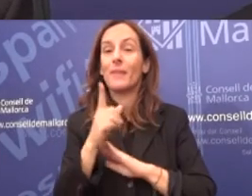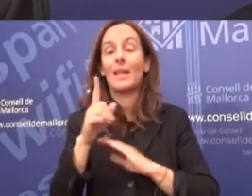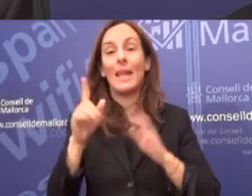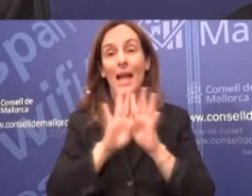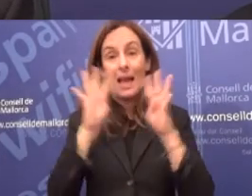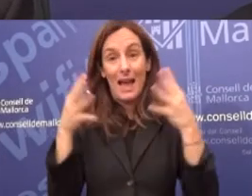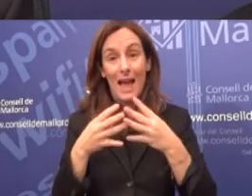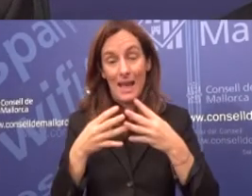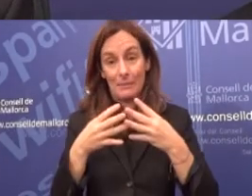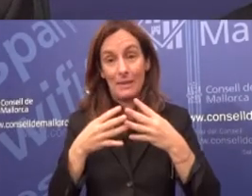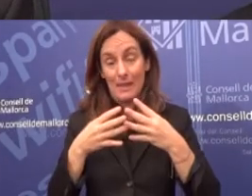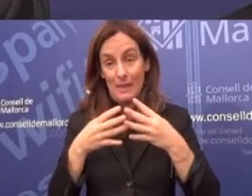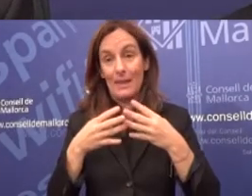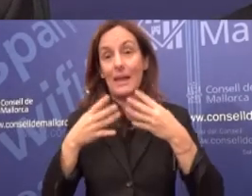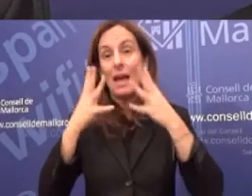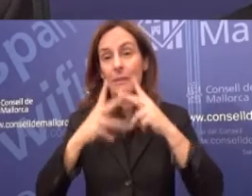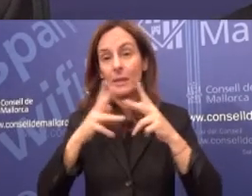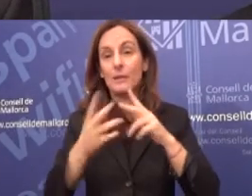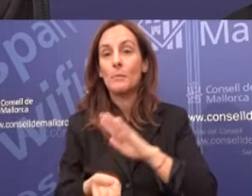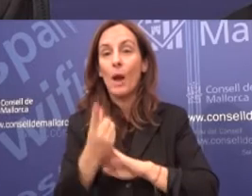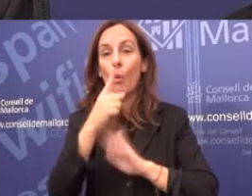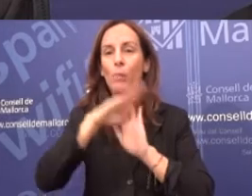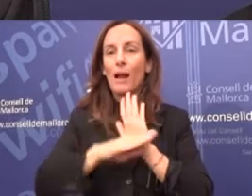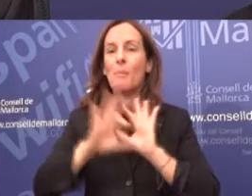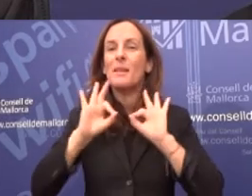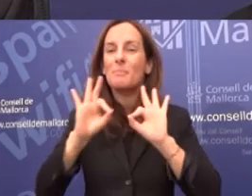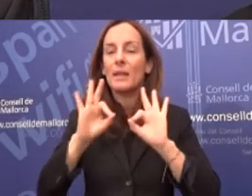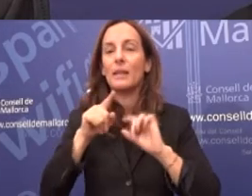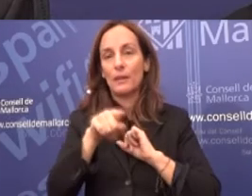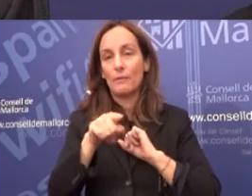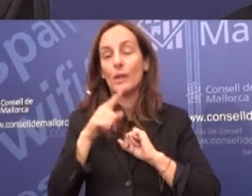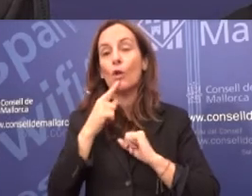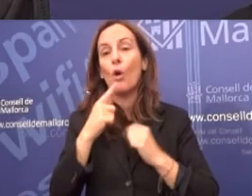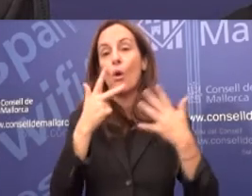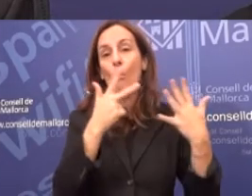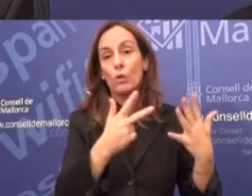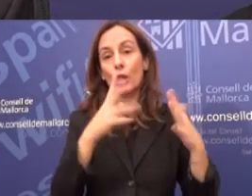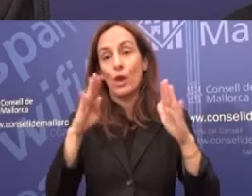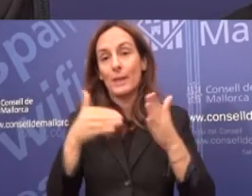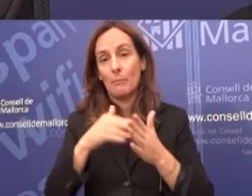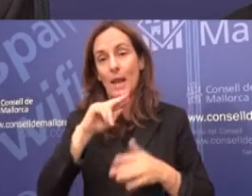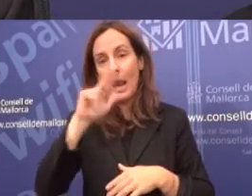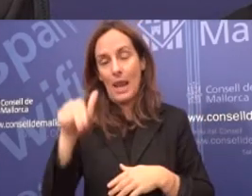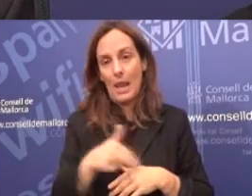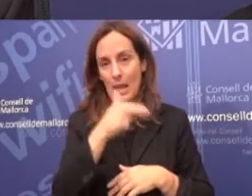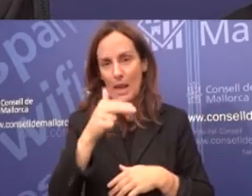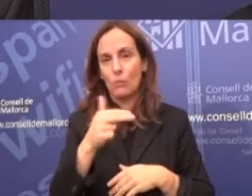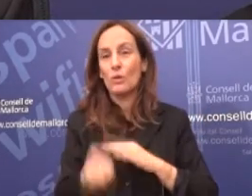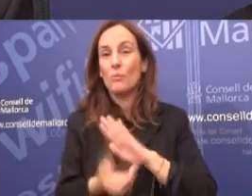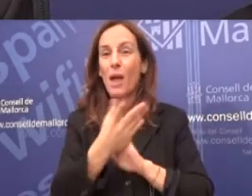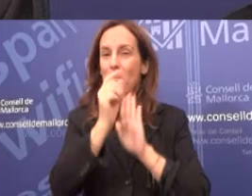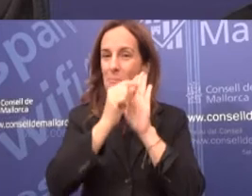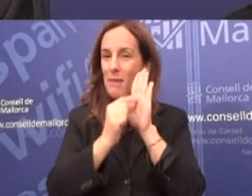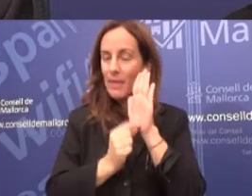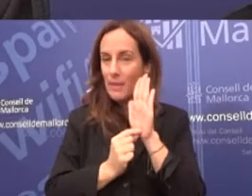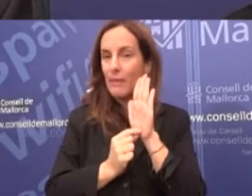dic que han creat un programa específic en aquest sentit i hi destinam 880.000 euros per tal d'incorporar